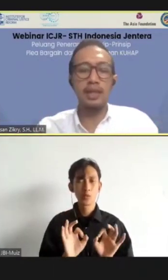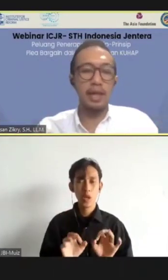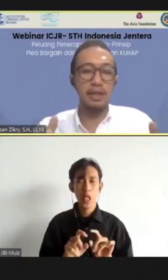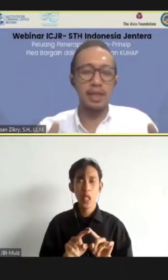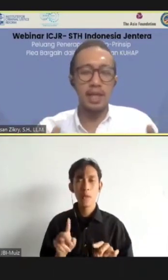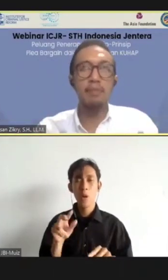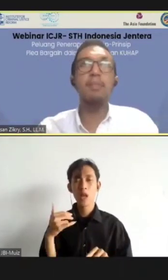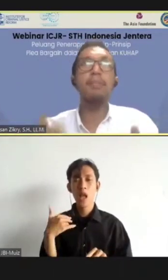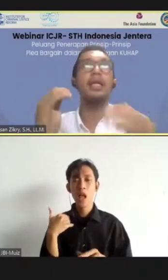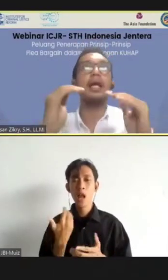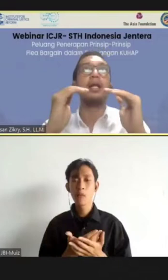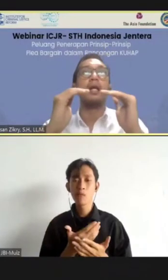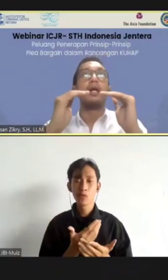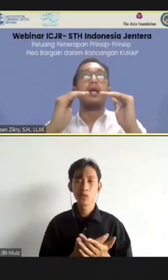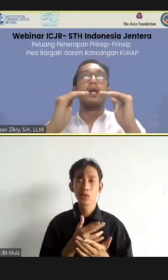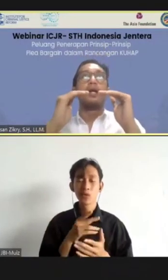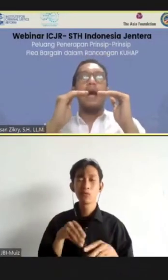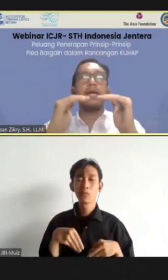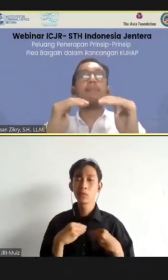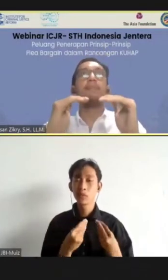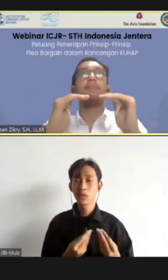bukti yang setidaknya memberikan